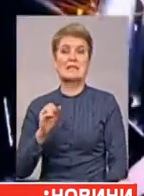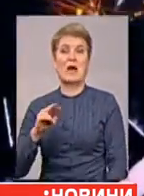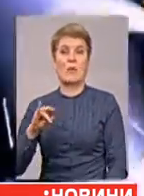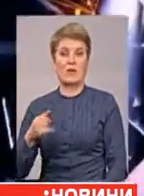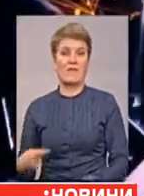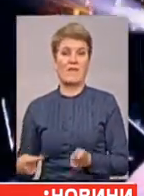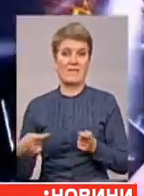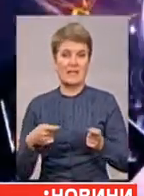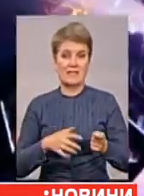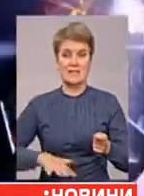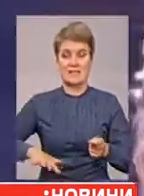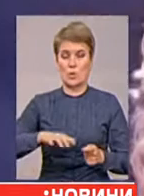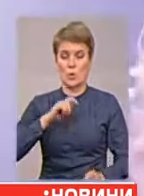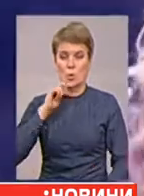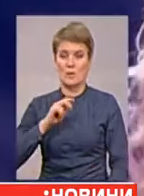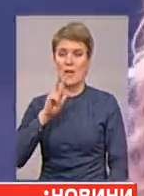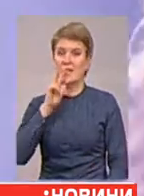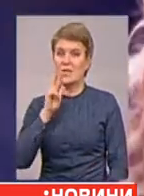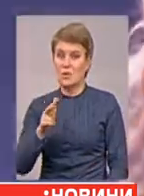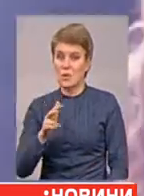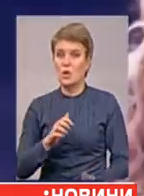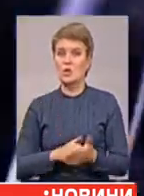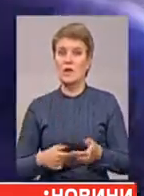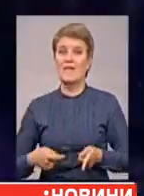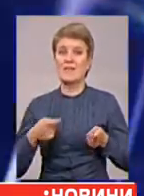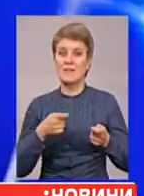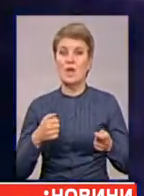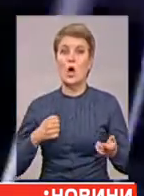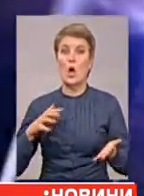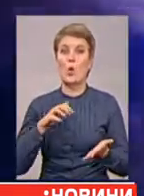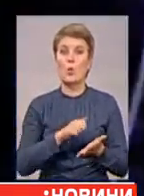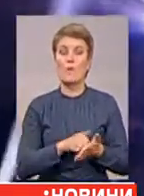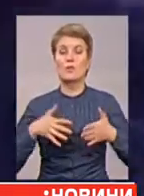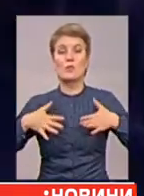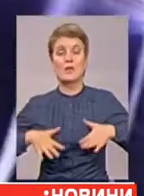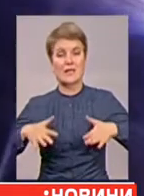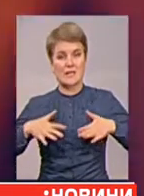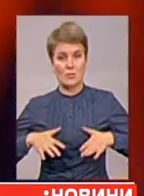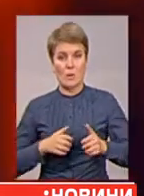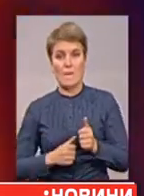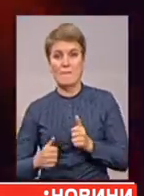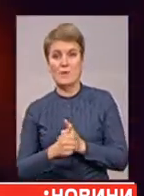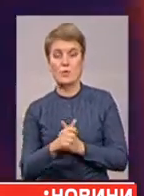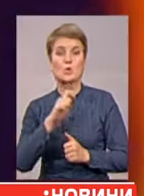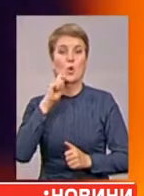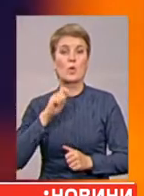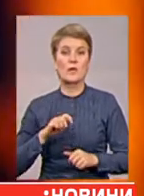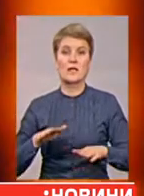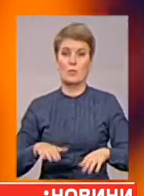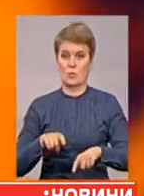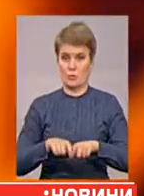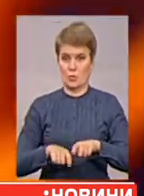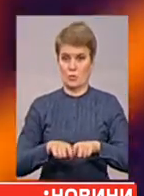в'їзд на територію України на три роки через відвідування неокупованого Криму, минувши український фонд пропуску. На знак